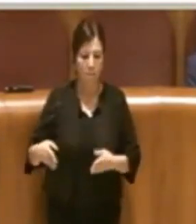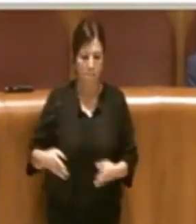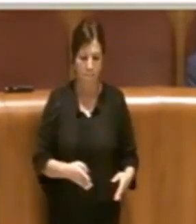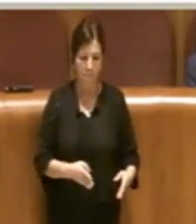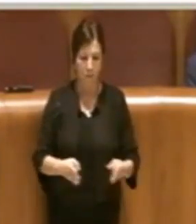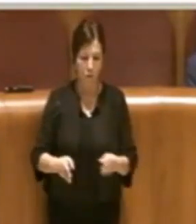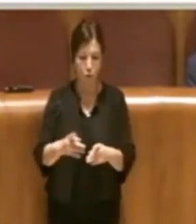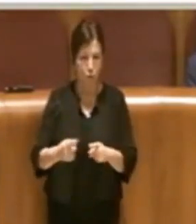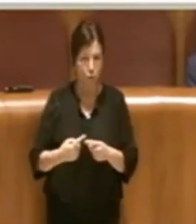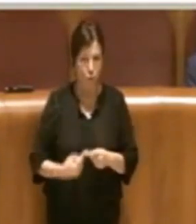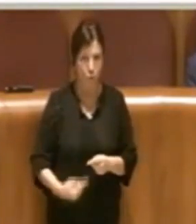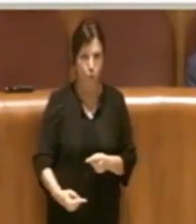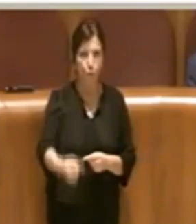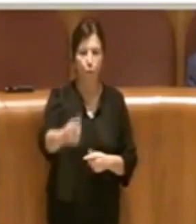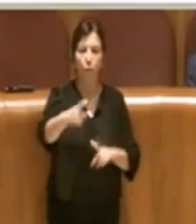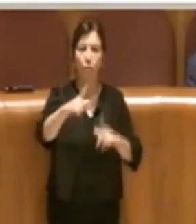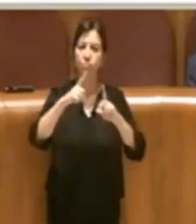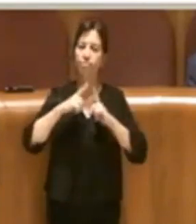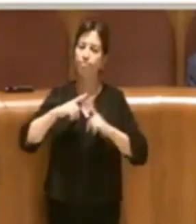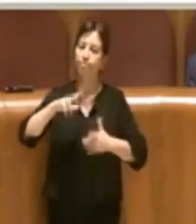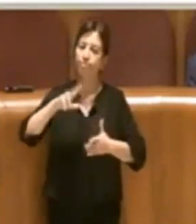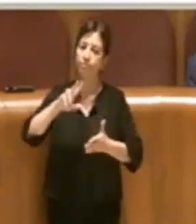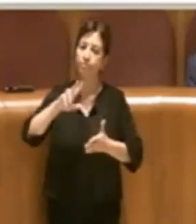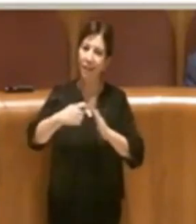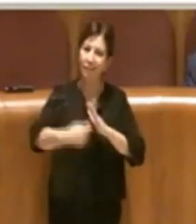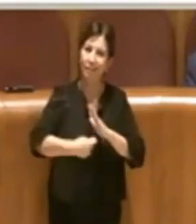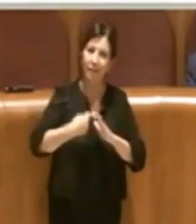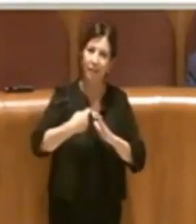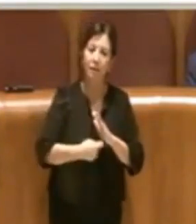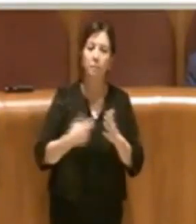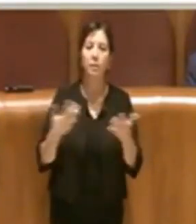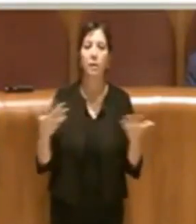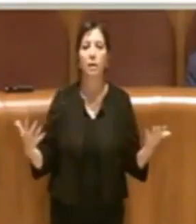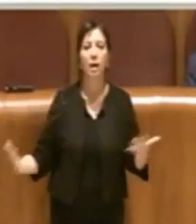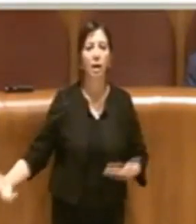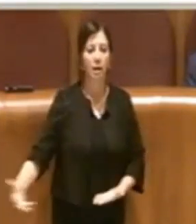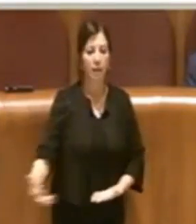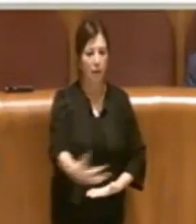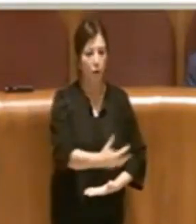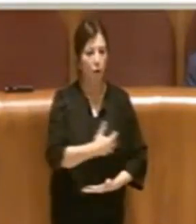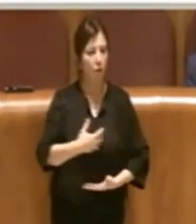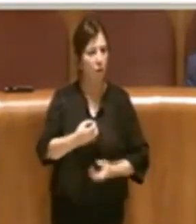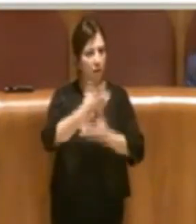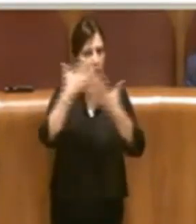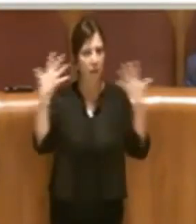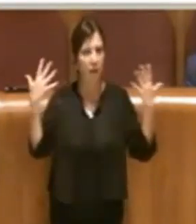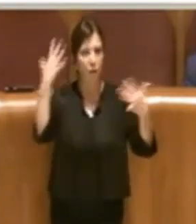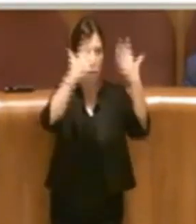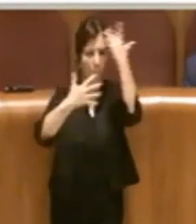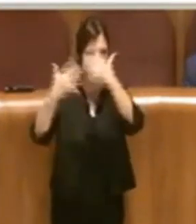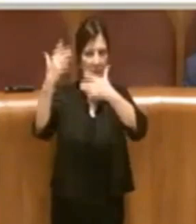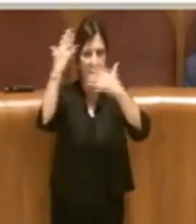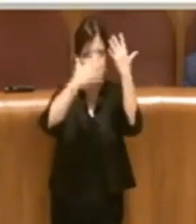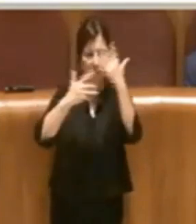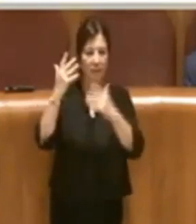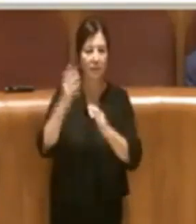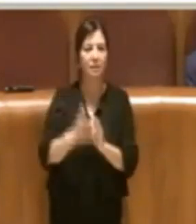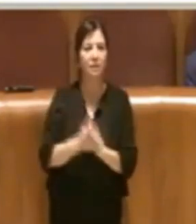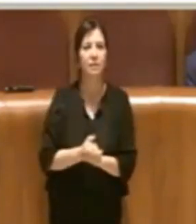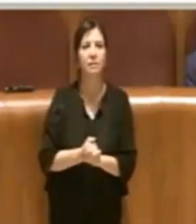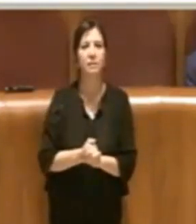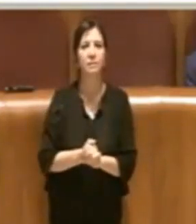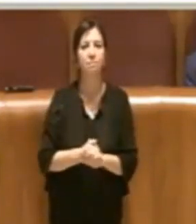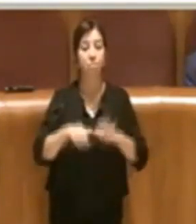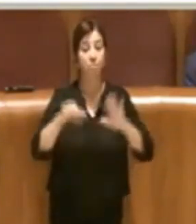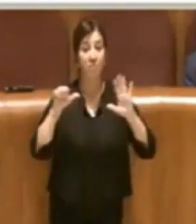molto lungo, che ha portato questa delibera a raccogliere evidentemente i pareri di ben sei